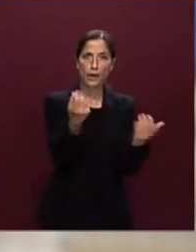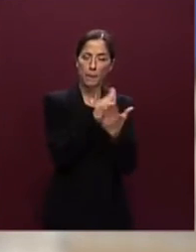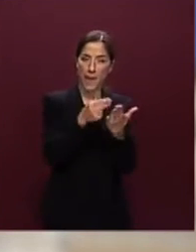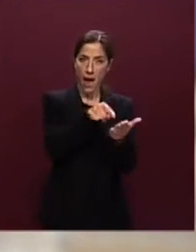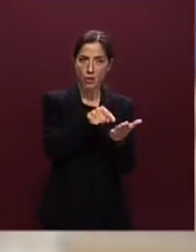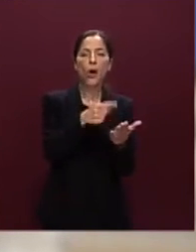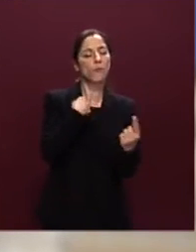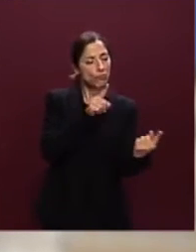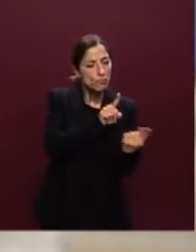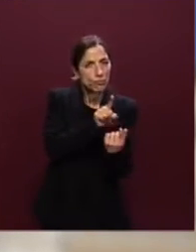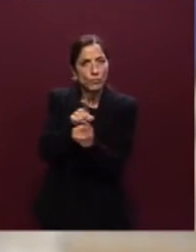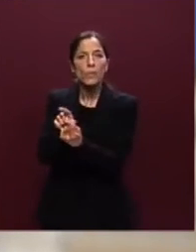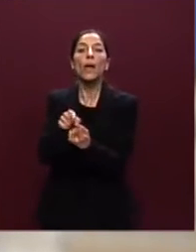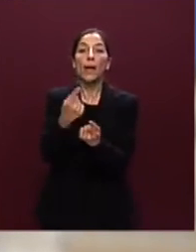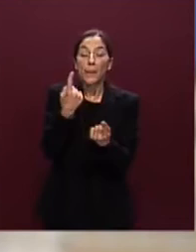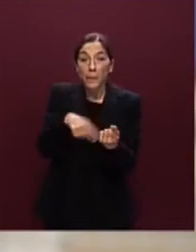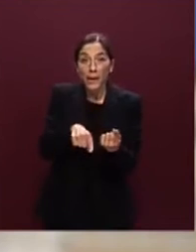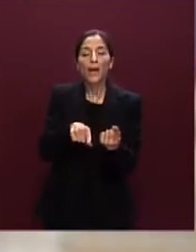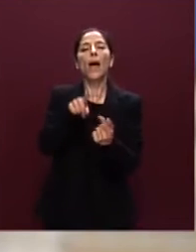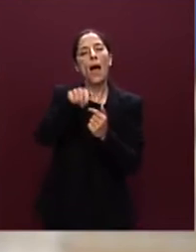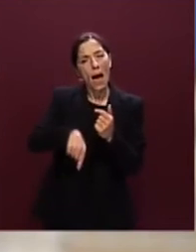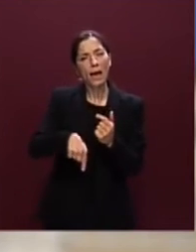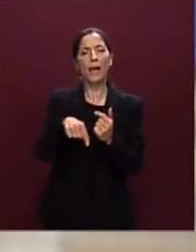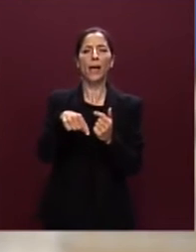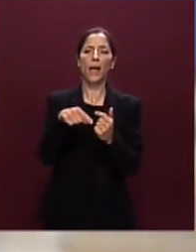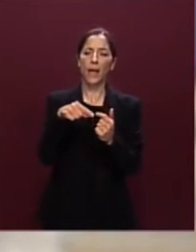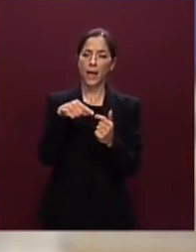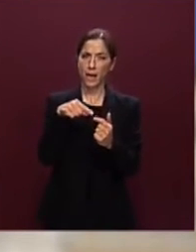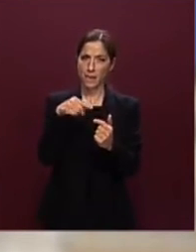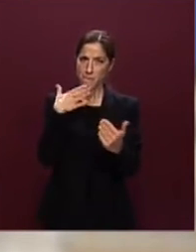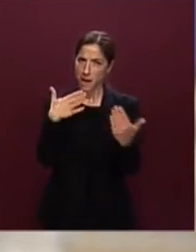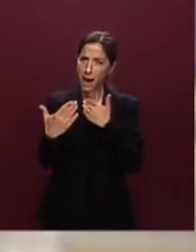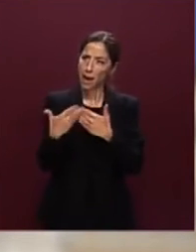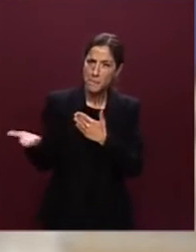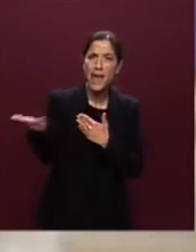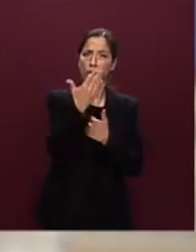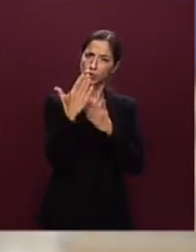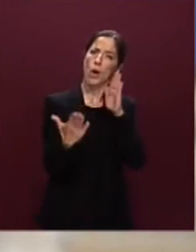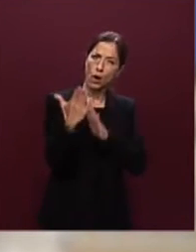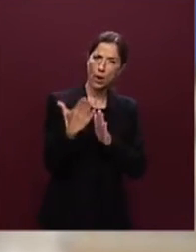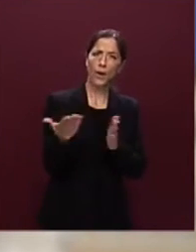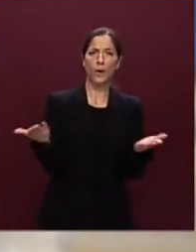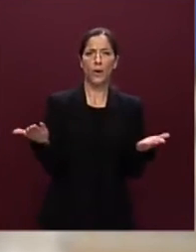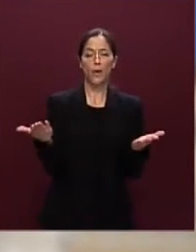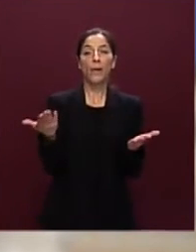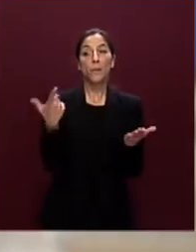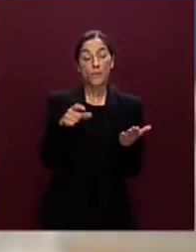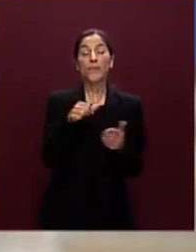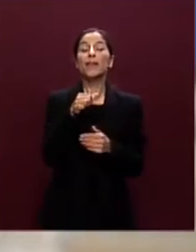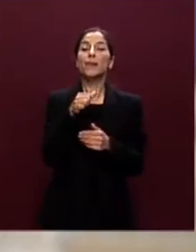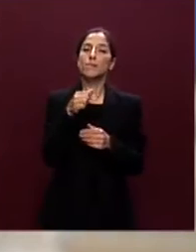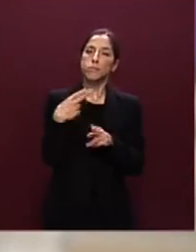e ci mancherebbe altro di un confronto con il Parlamento perché è quanto mai opportuno e